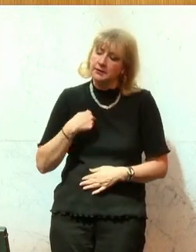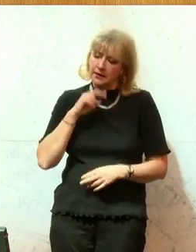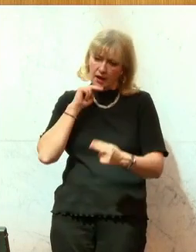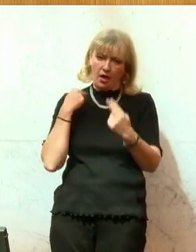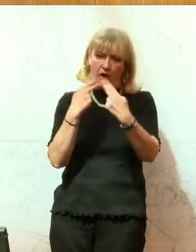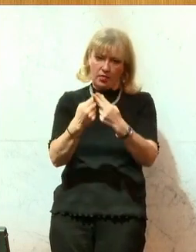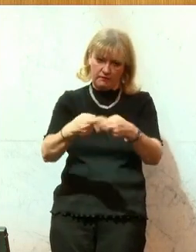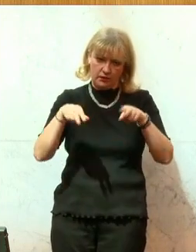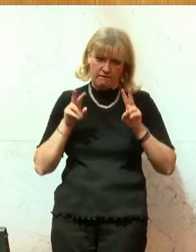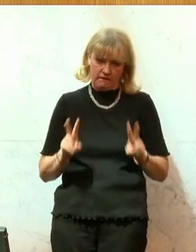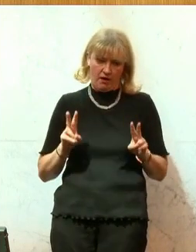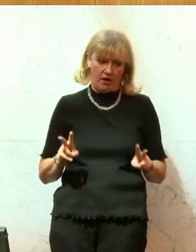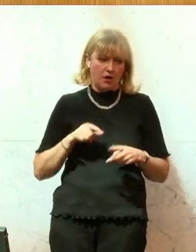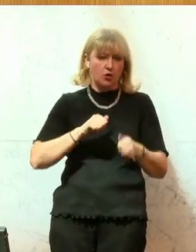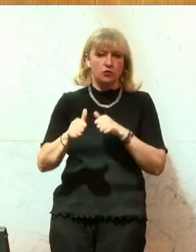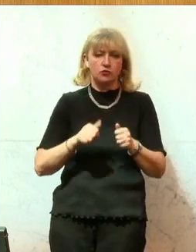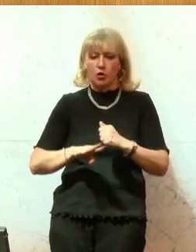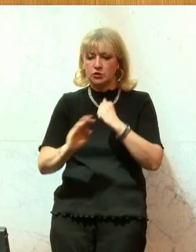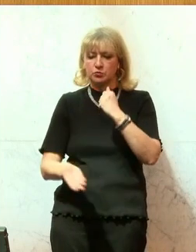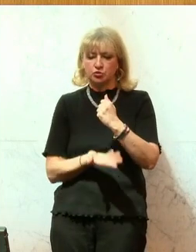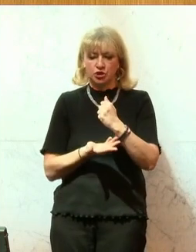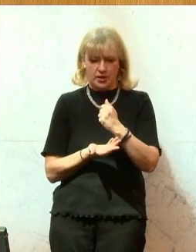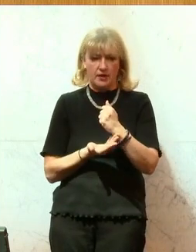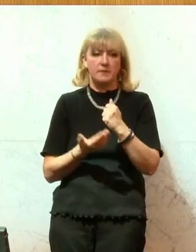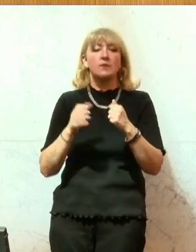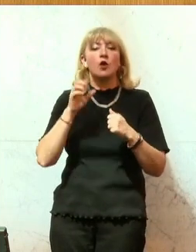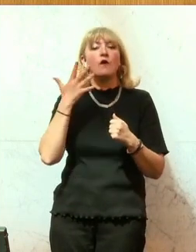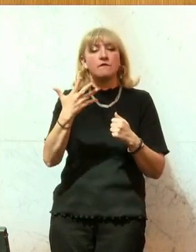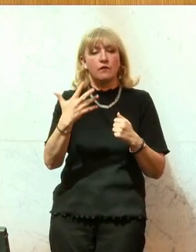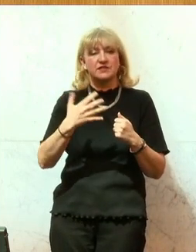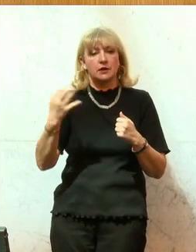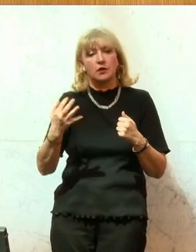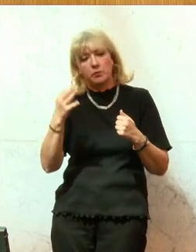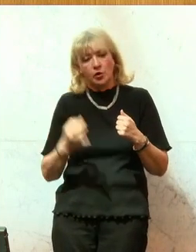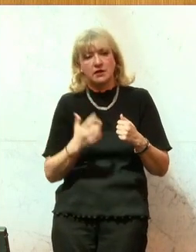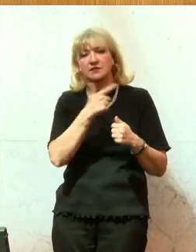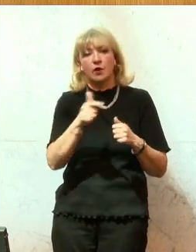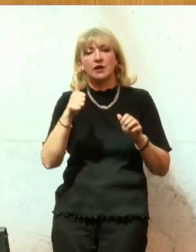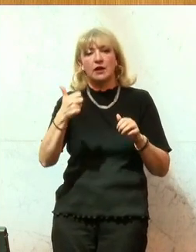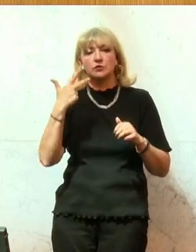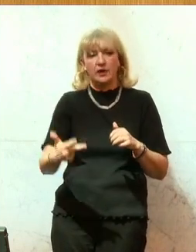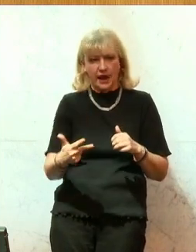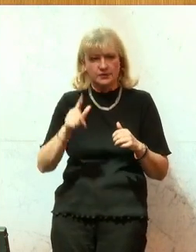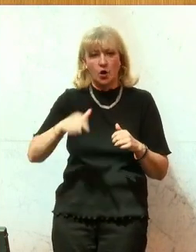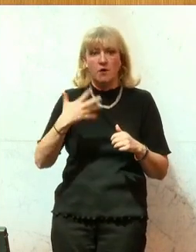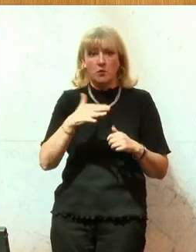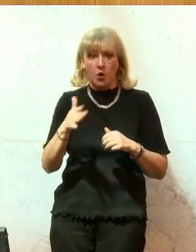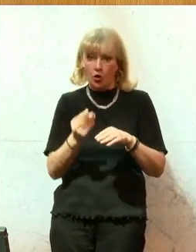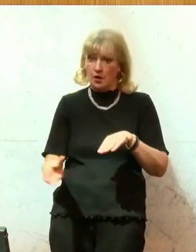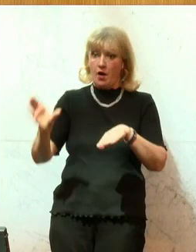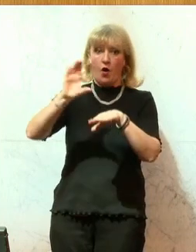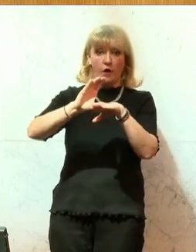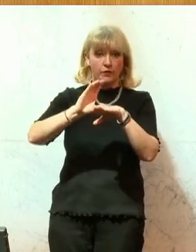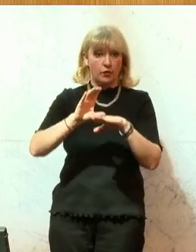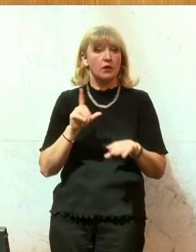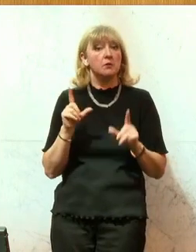tatsächlich, das Sportbudget wurde um 50% auf 231,5 Millionen erhöht. Das hat